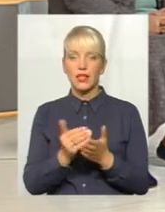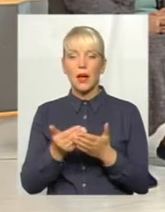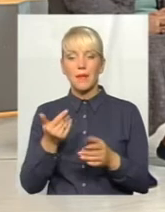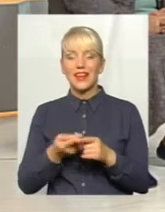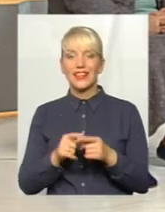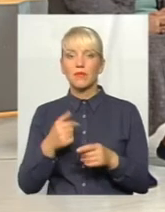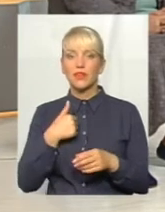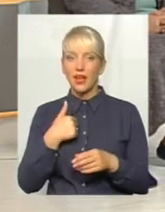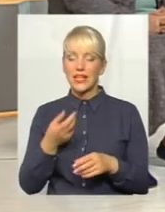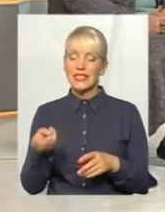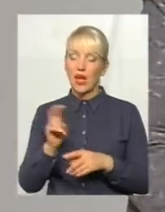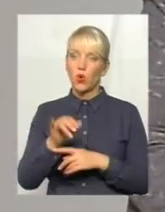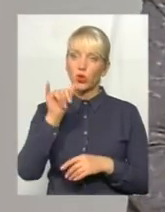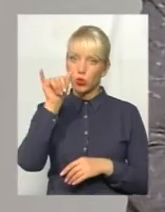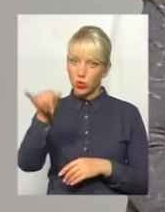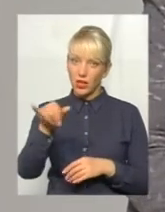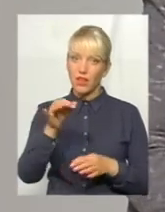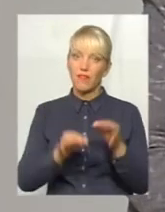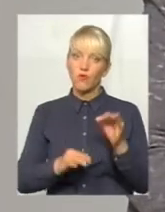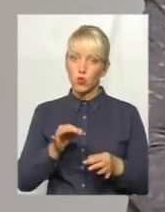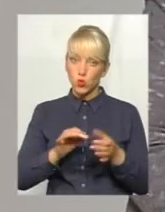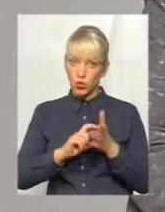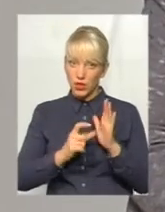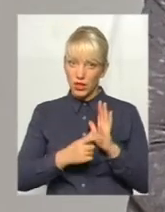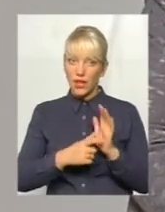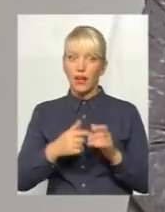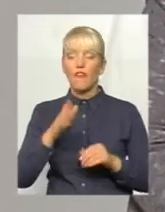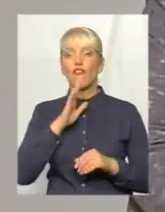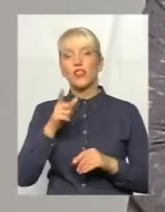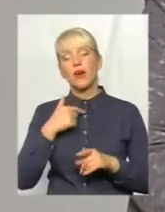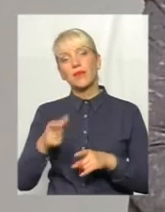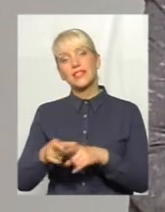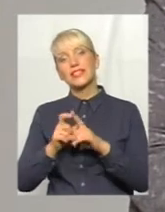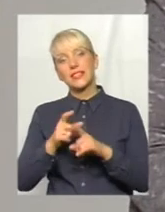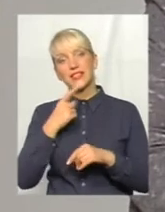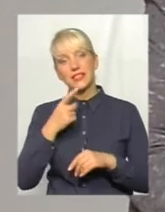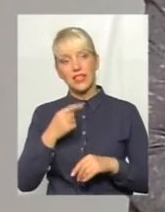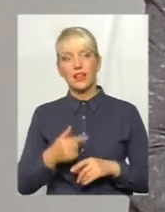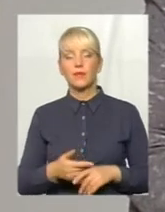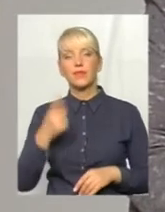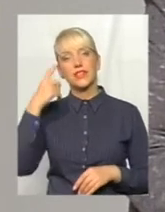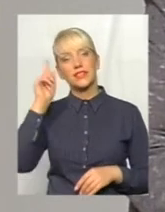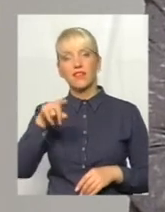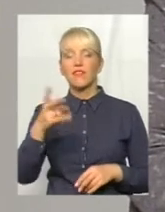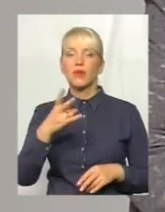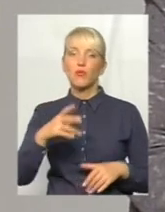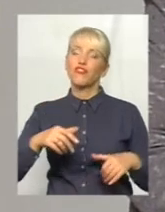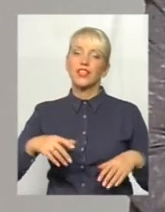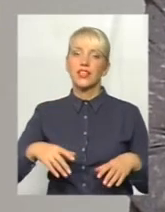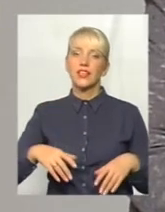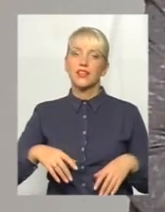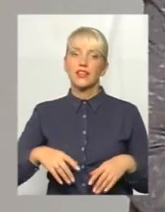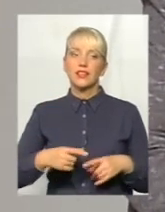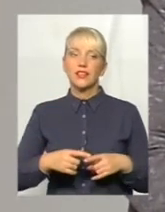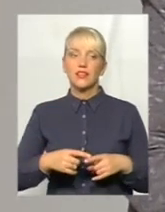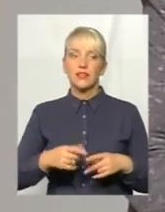заходила до неї в суд, то вона мені сказала, ну, знаєте, ви маєте змиритися з цим рішенням, яке я буду